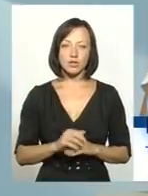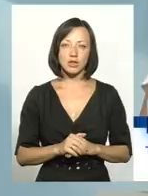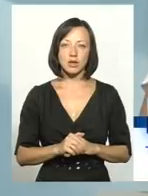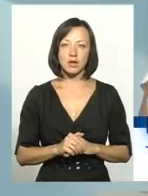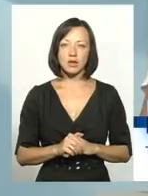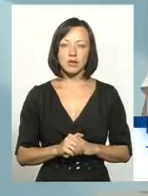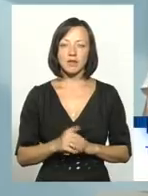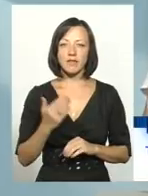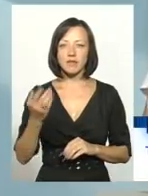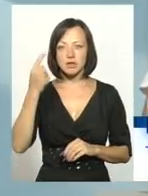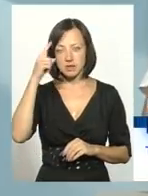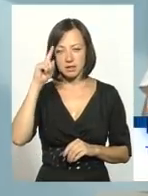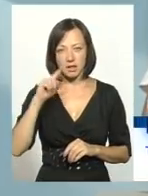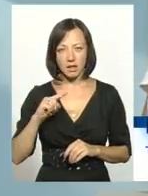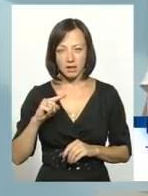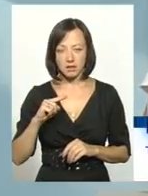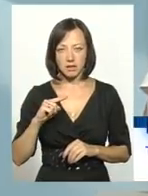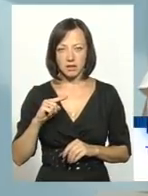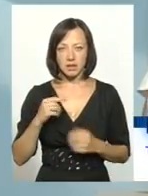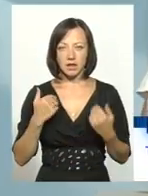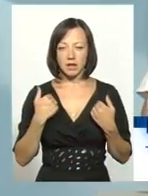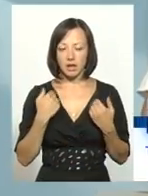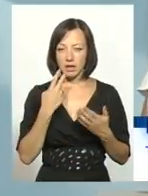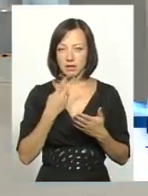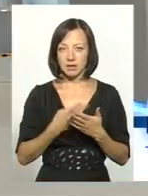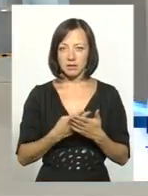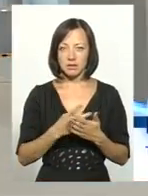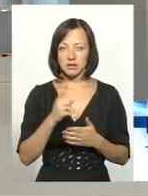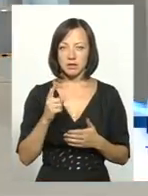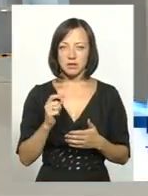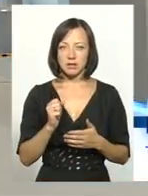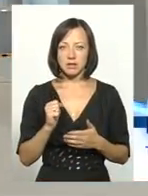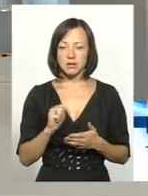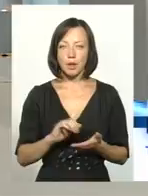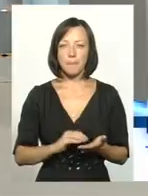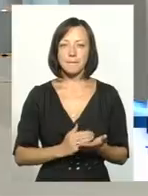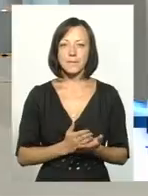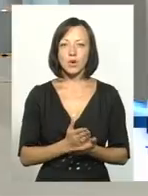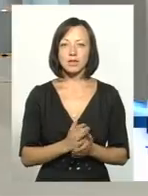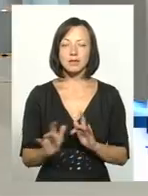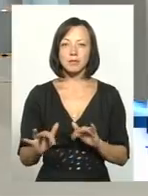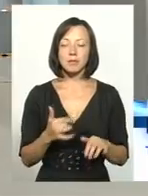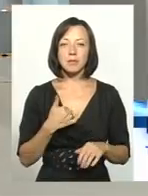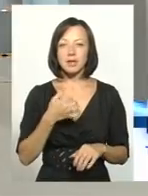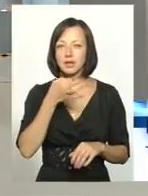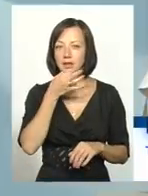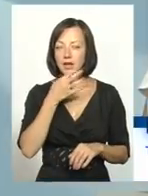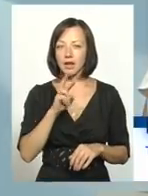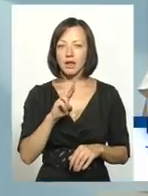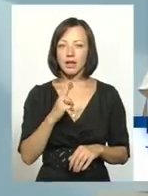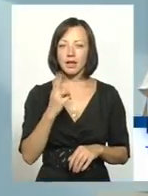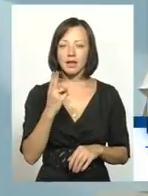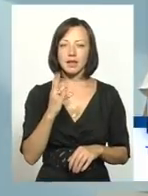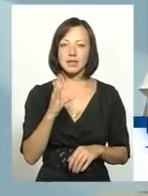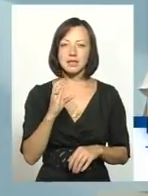Ви знаєте, я надлюдаю за політичскими ділами. Мені подобається Ясенюк.